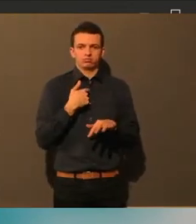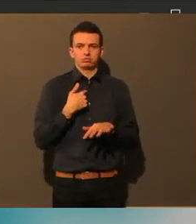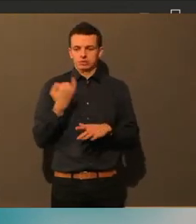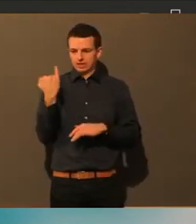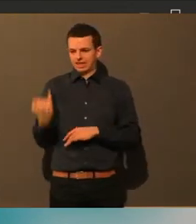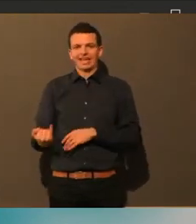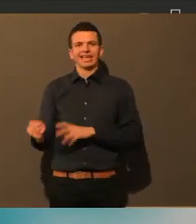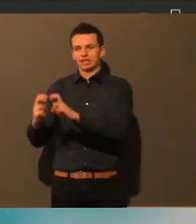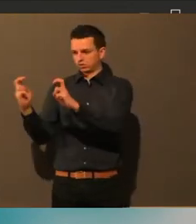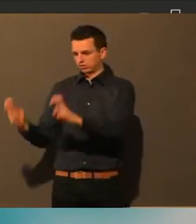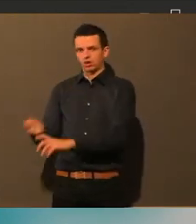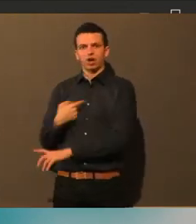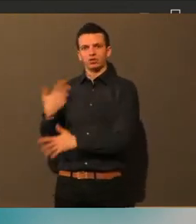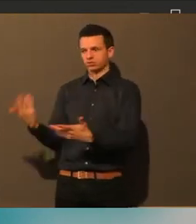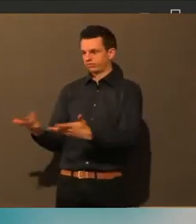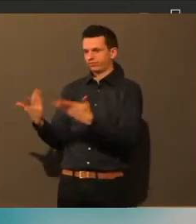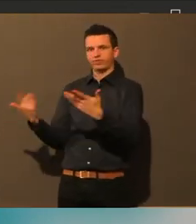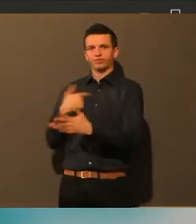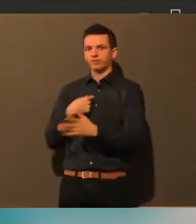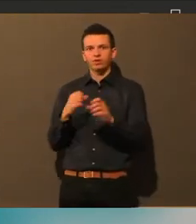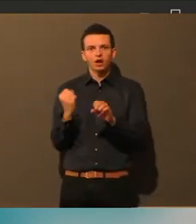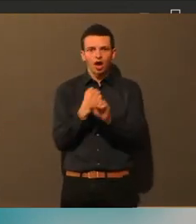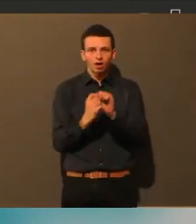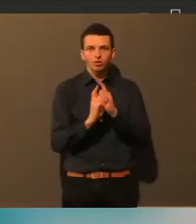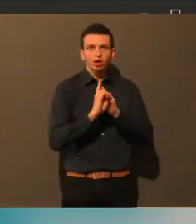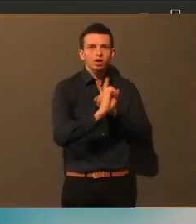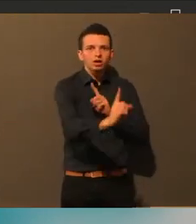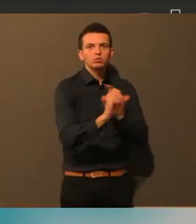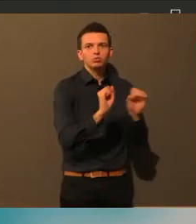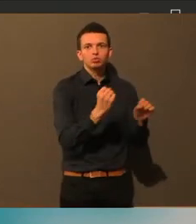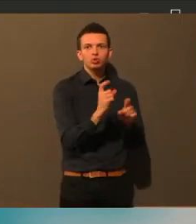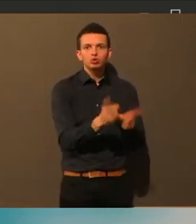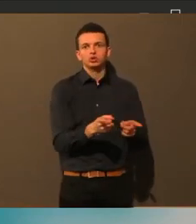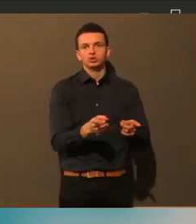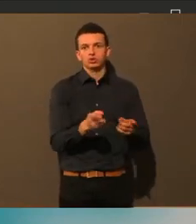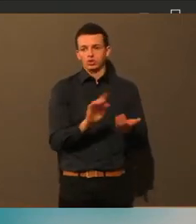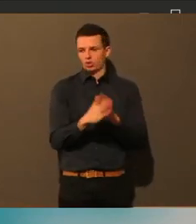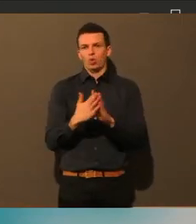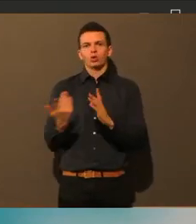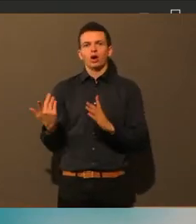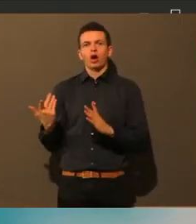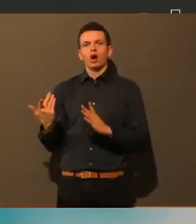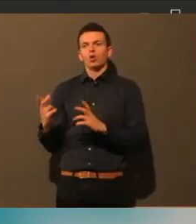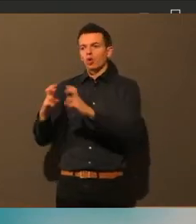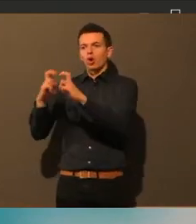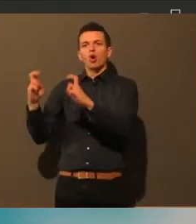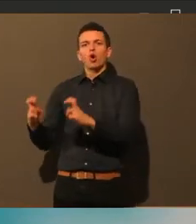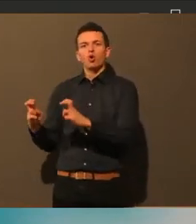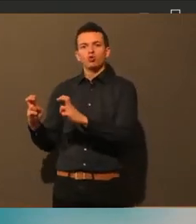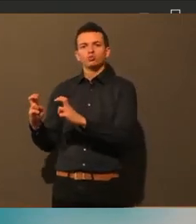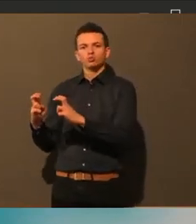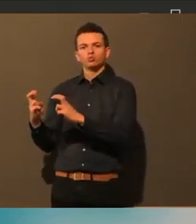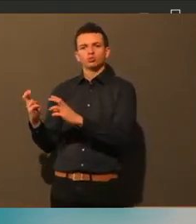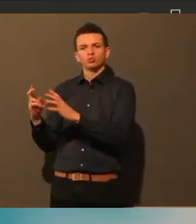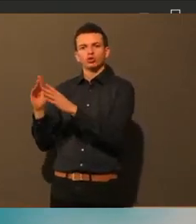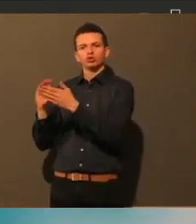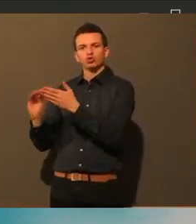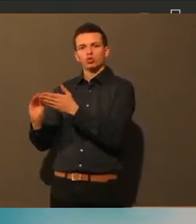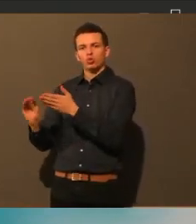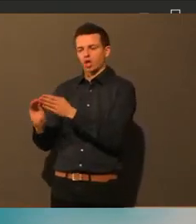Rückmeldung gegeben haben, dass sie einfach auch nicht in der Lage sind, dieses Homeschooling zu machen, was ja auch abverlangt worden ist. Also ich finde, das muss man schon auch immer